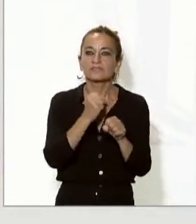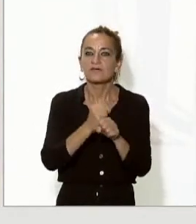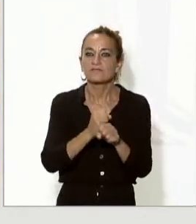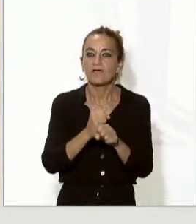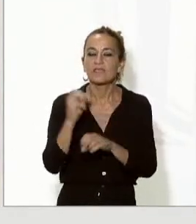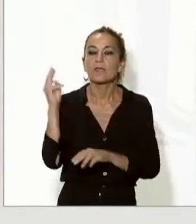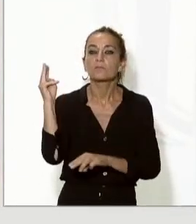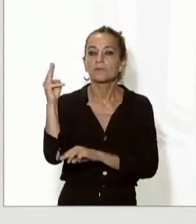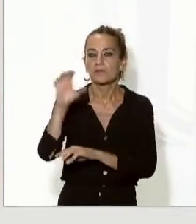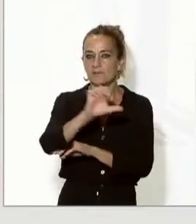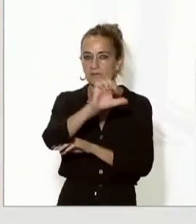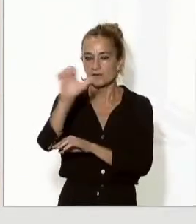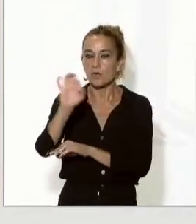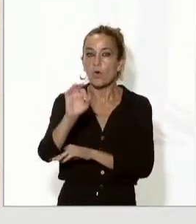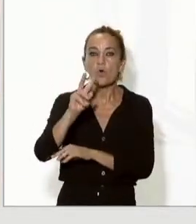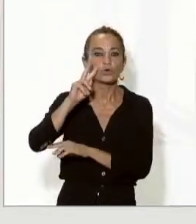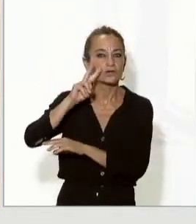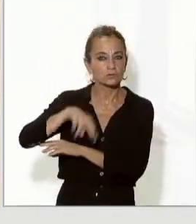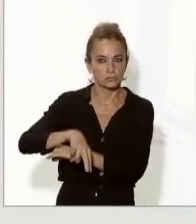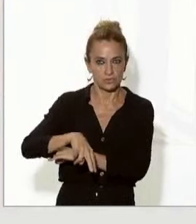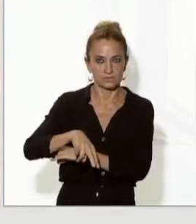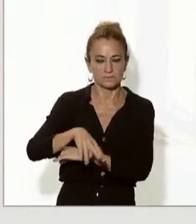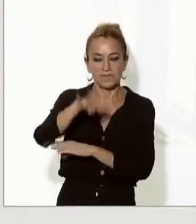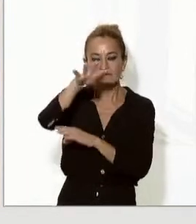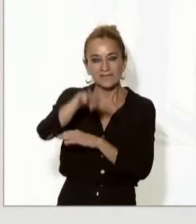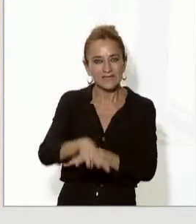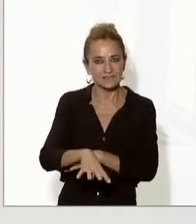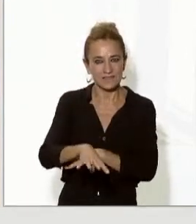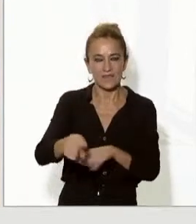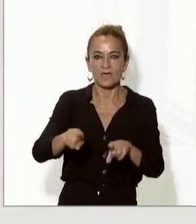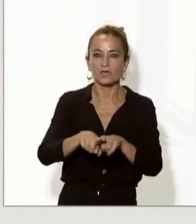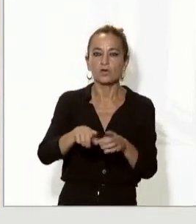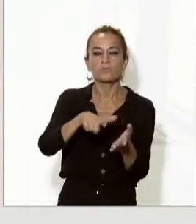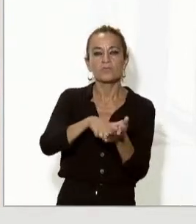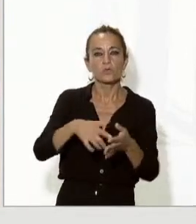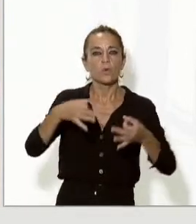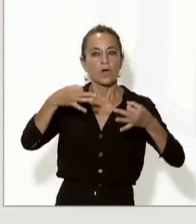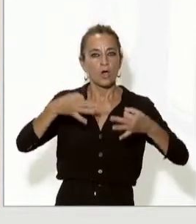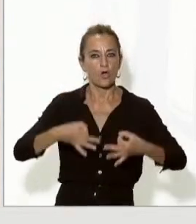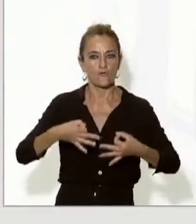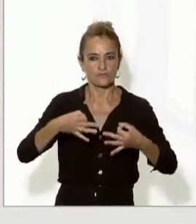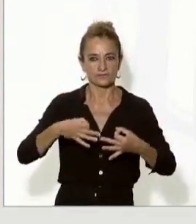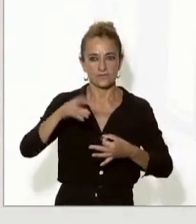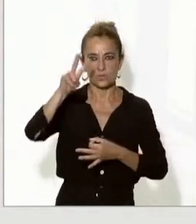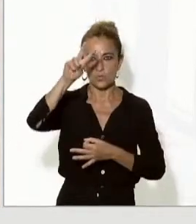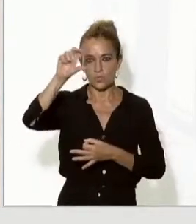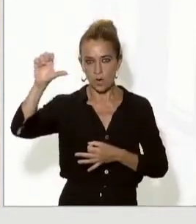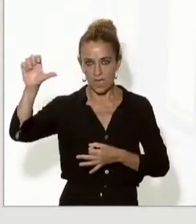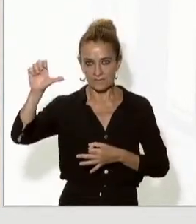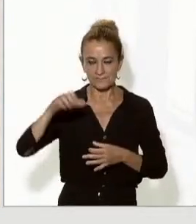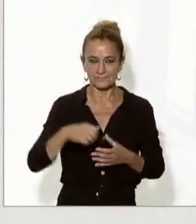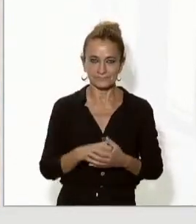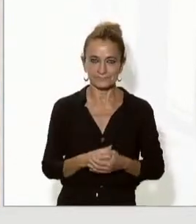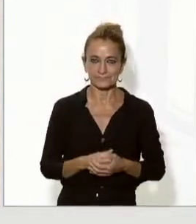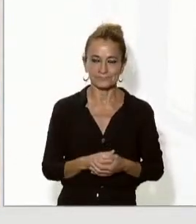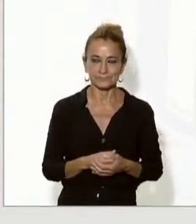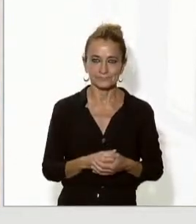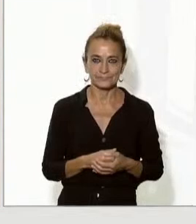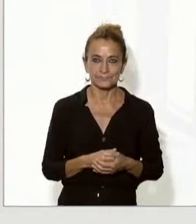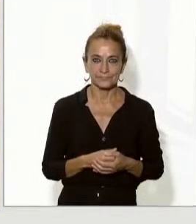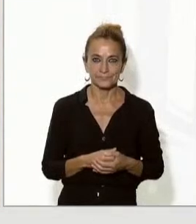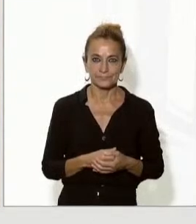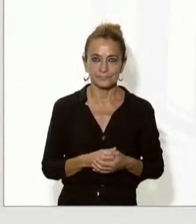és el procés de reconeixement del català com a llengua oficial de la Unió Europea i si,